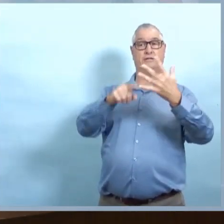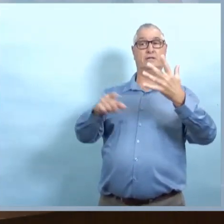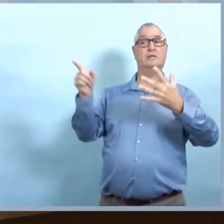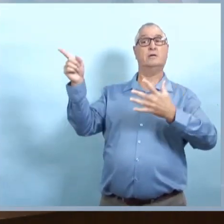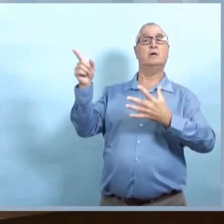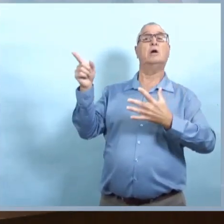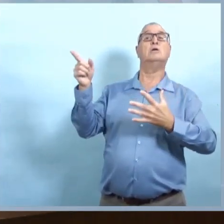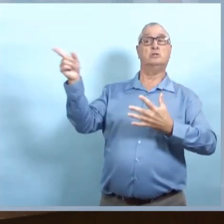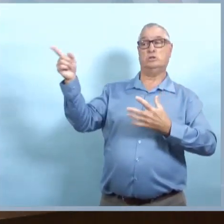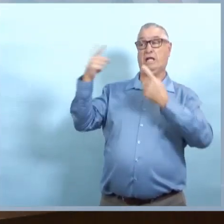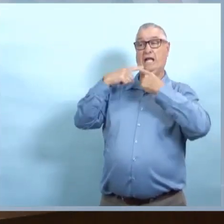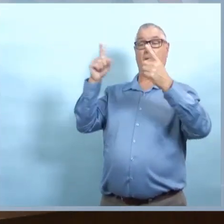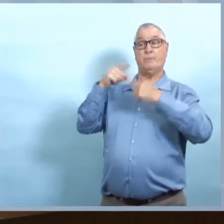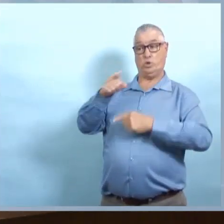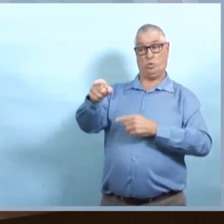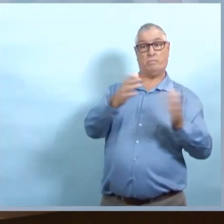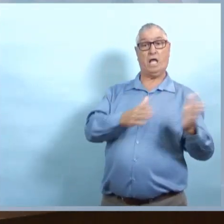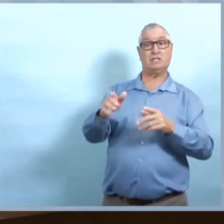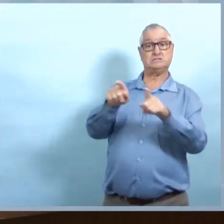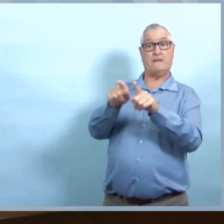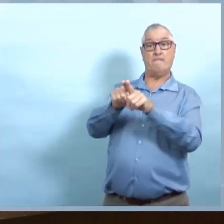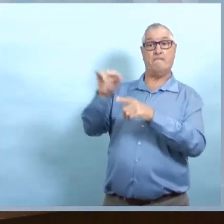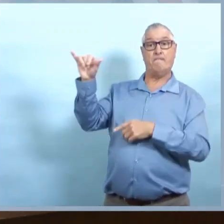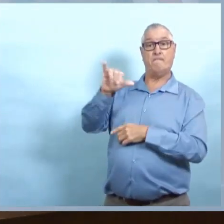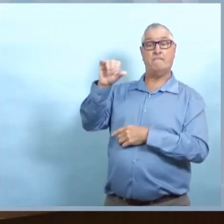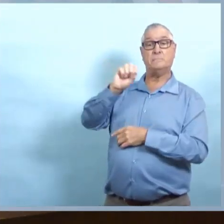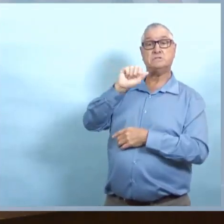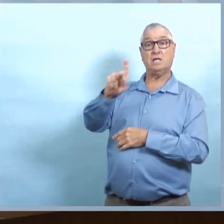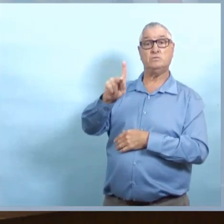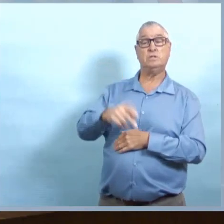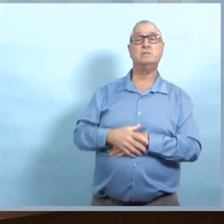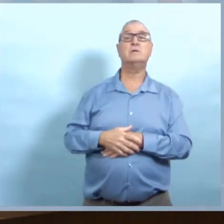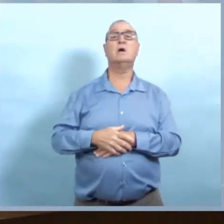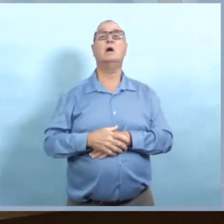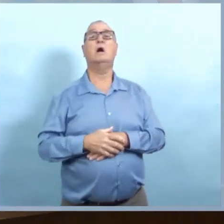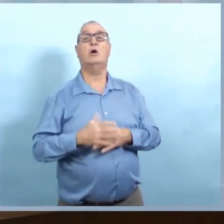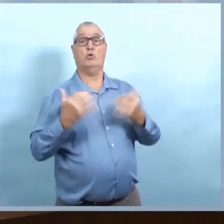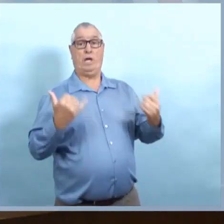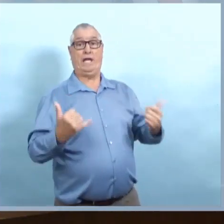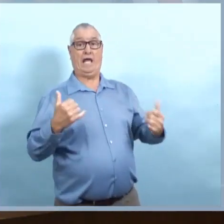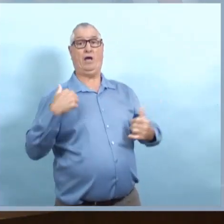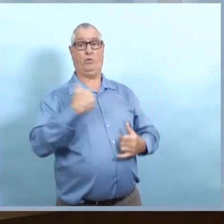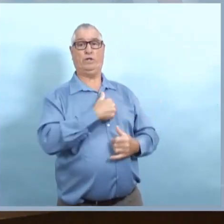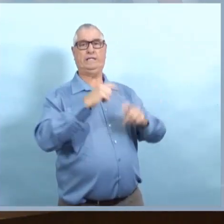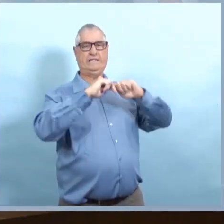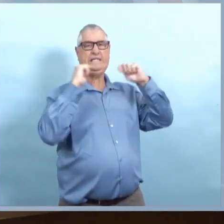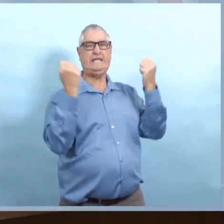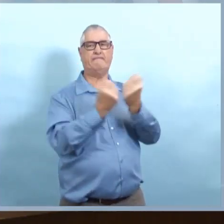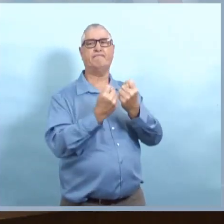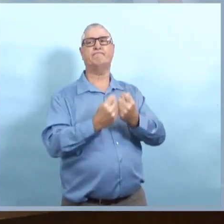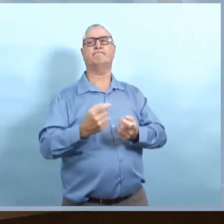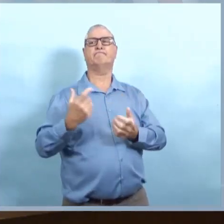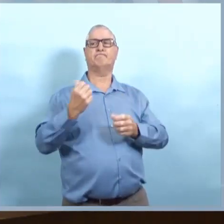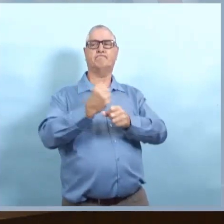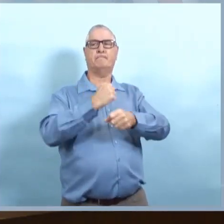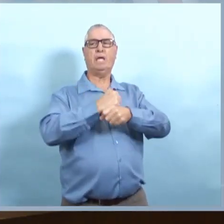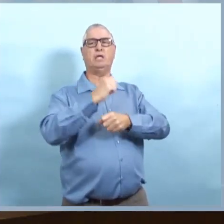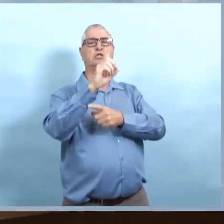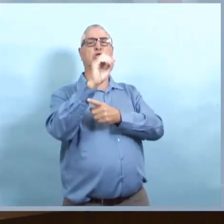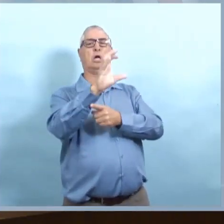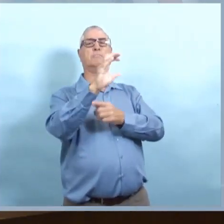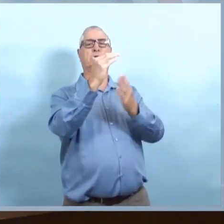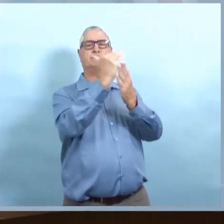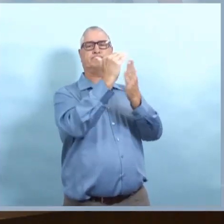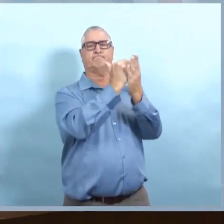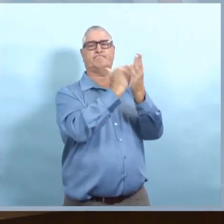'action de grâce et en fait, décourage les rassemblements. Est-ce que vous avez vu ça? Non,